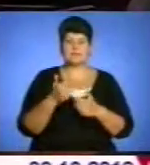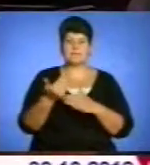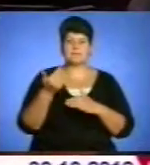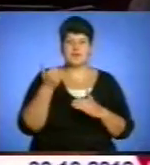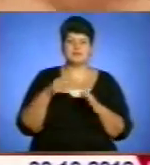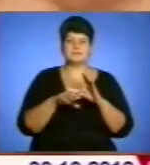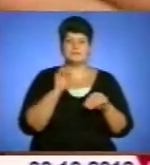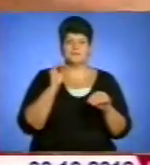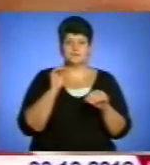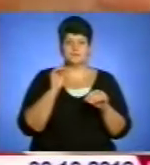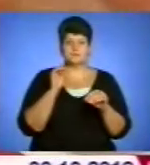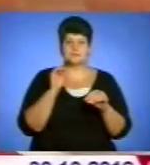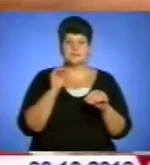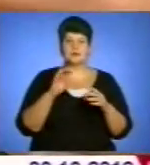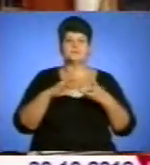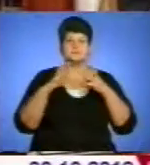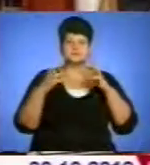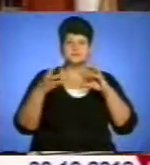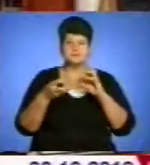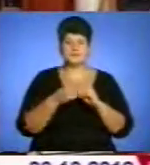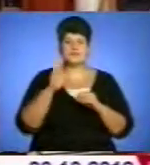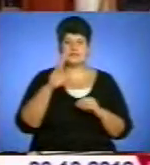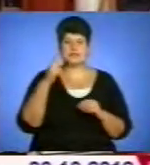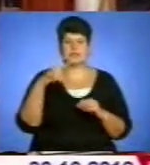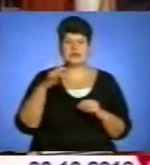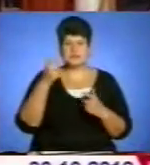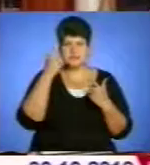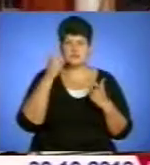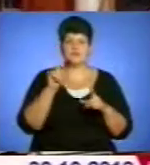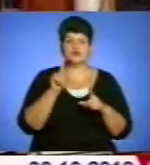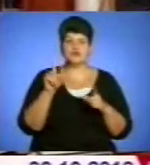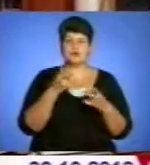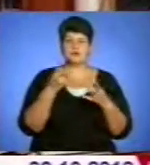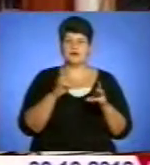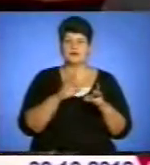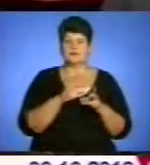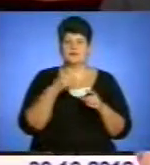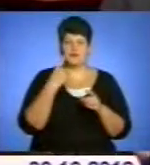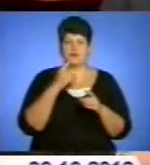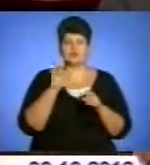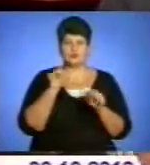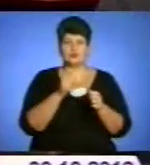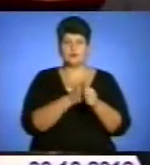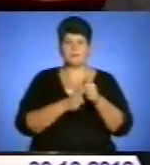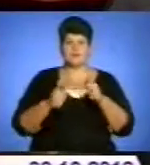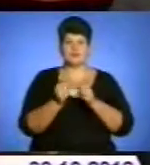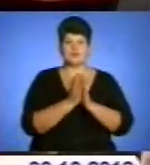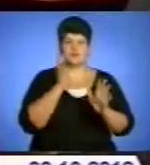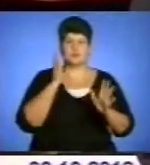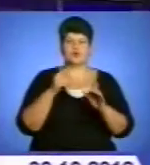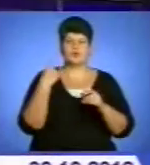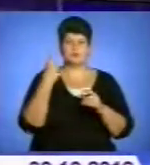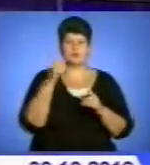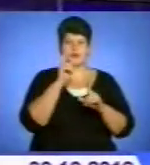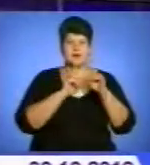виборів. Підбиваючи підсумки, Василь Деревляний заявив, що не виключає можливості позачергових виборів до обласної ради.